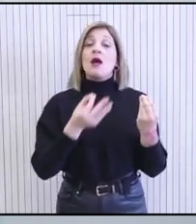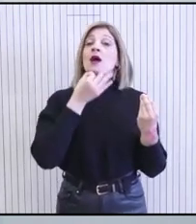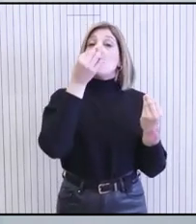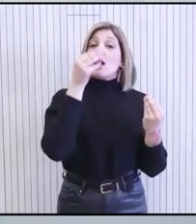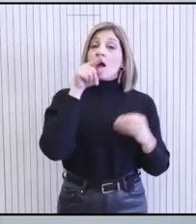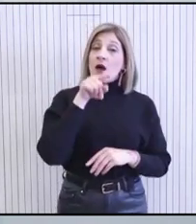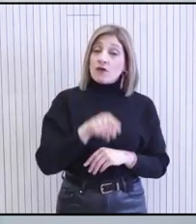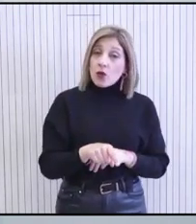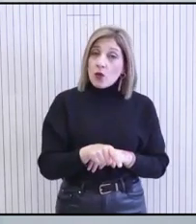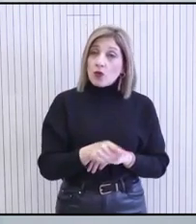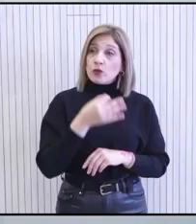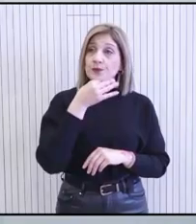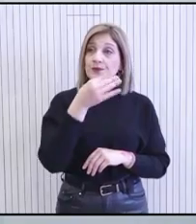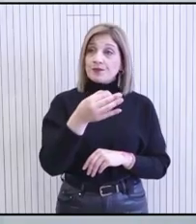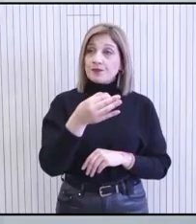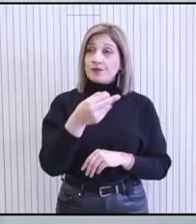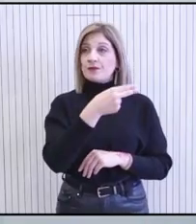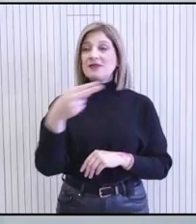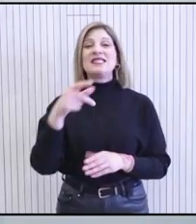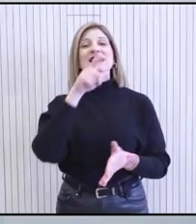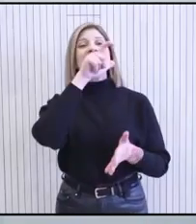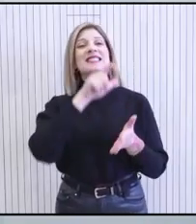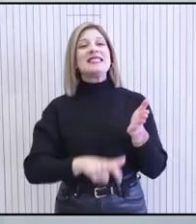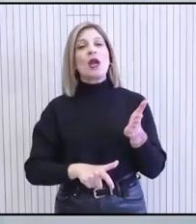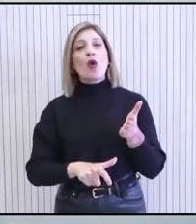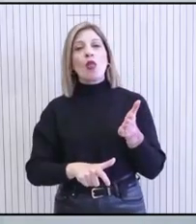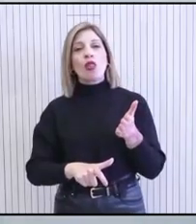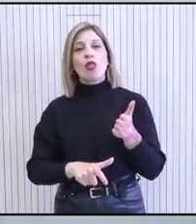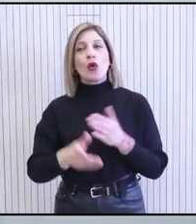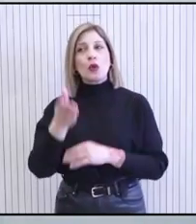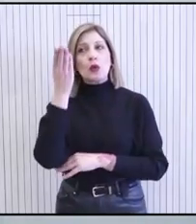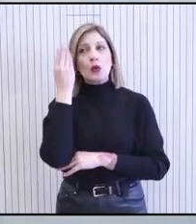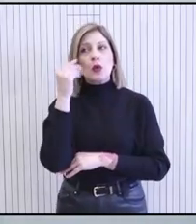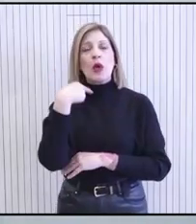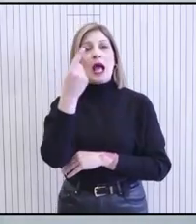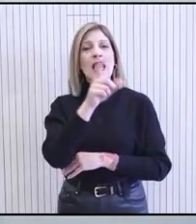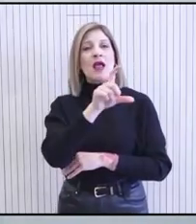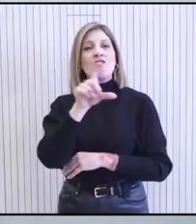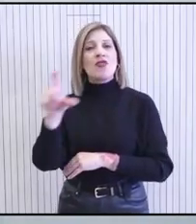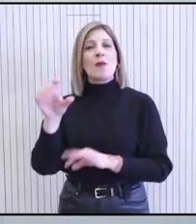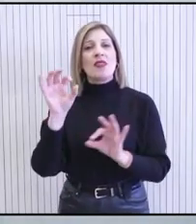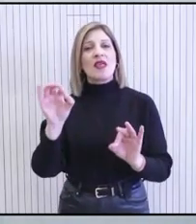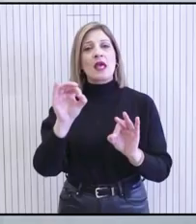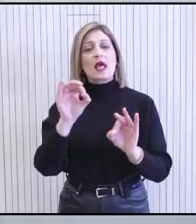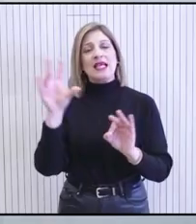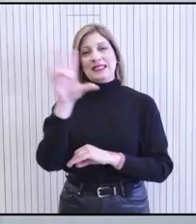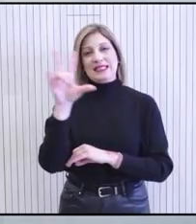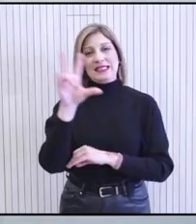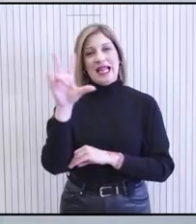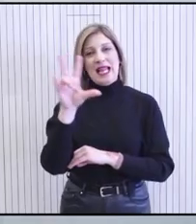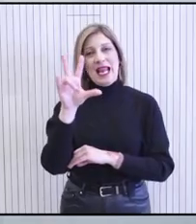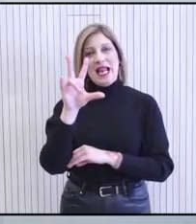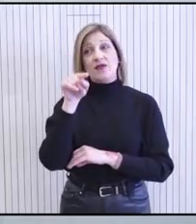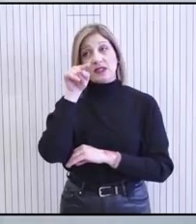αυτό, θα σας πω ότι στον τομέα της ξενοδιακής μονάδας, εξ όσων έχουμε ενημερωθεί, την ερχόμενη εβδομάδα είναι προγραμματισμένη γενική συνέλευση